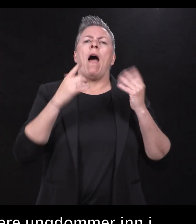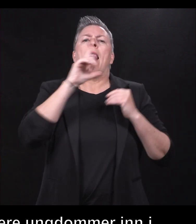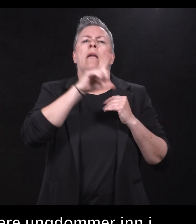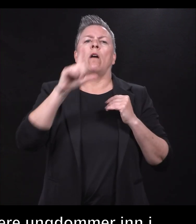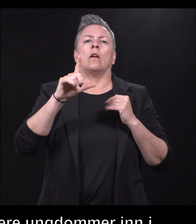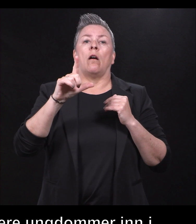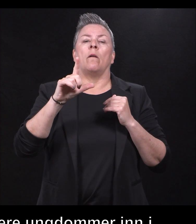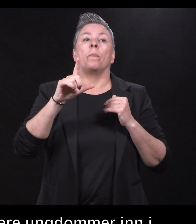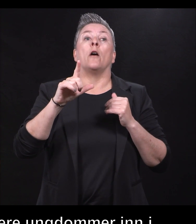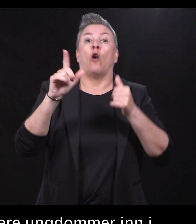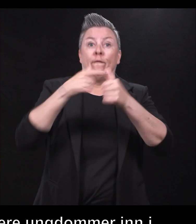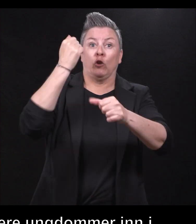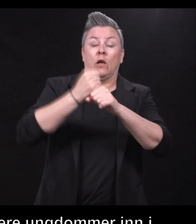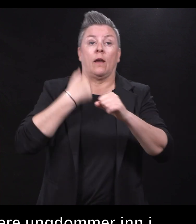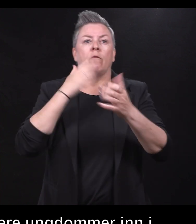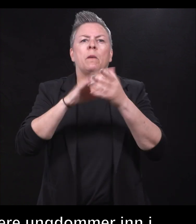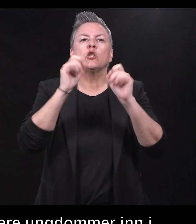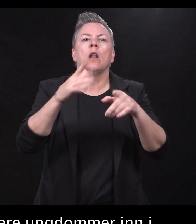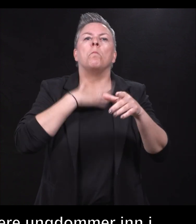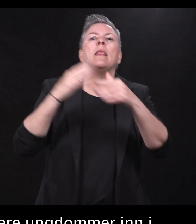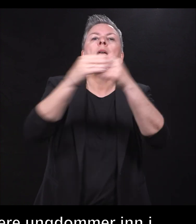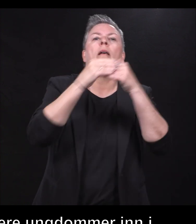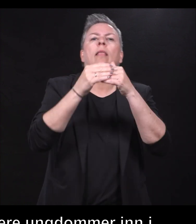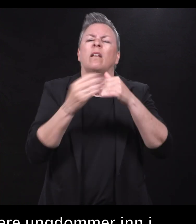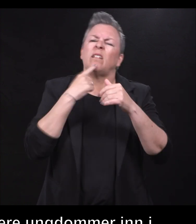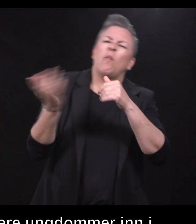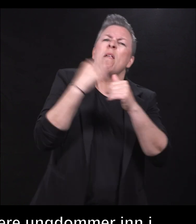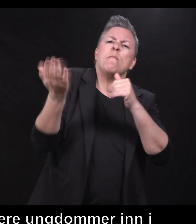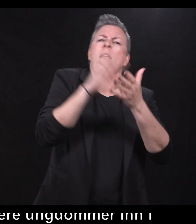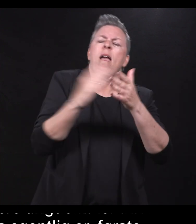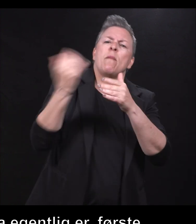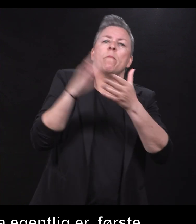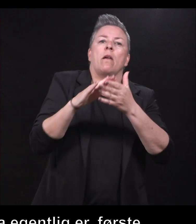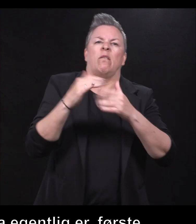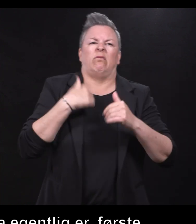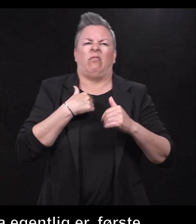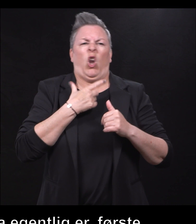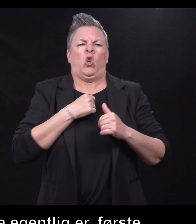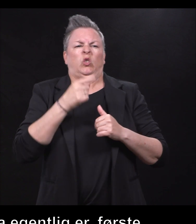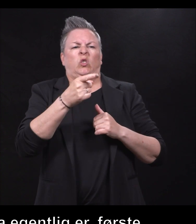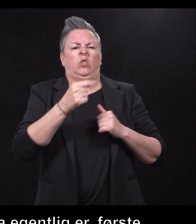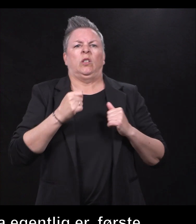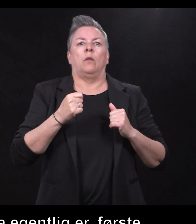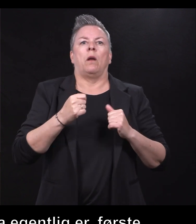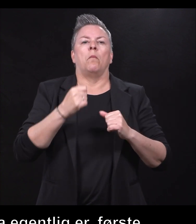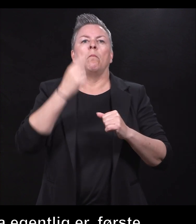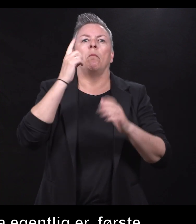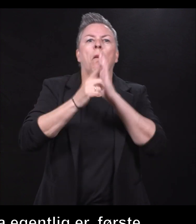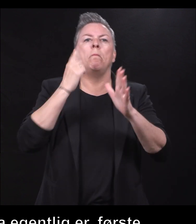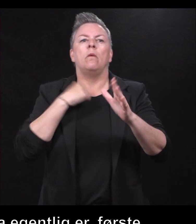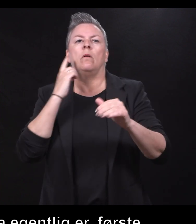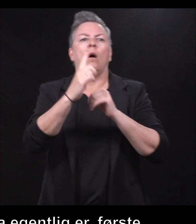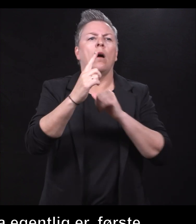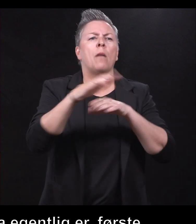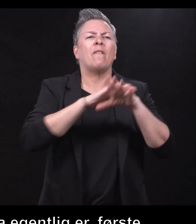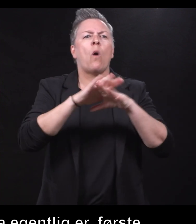gang jeg kom, var jo at vennene mine drommet meg. De sa, kom, la oss bare prøve det ut. Og jeg hadde ikke så lyst. Men en gang jeg var der liksom, og jeg bare følte